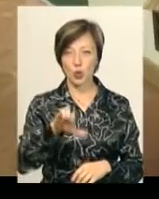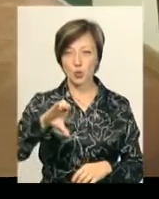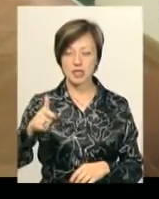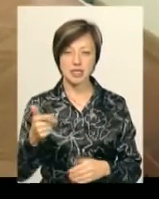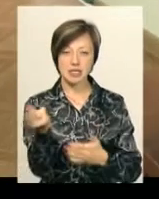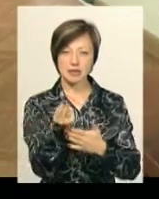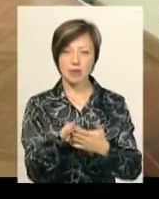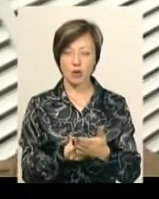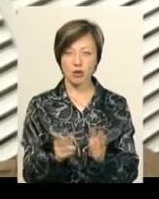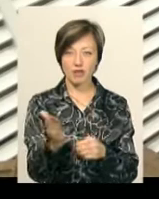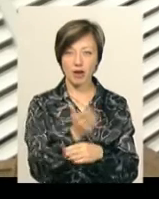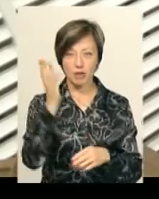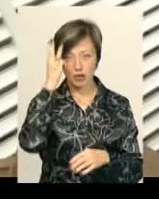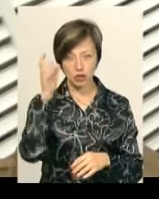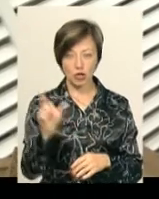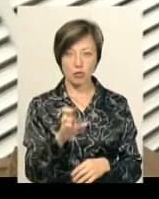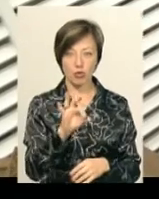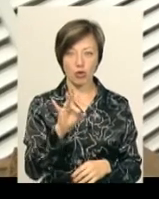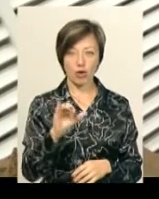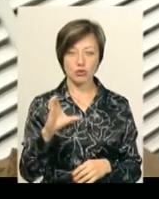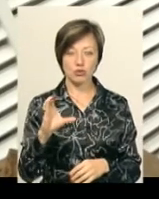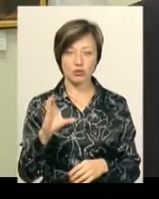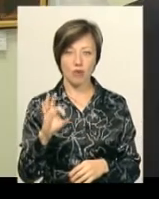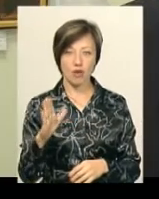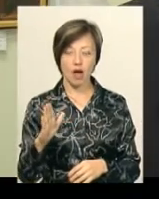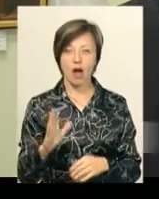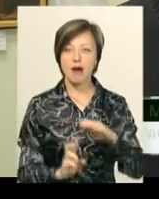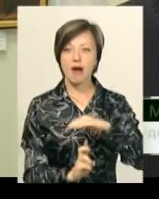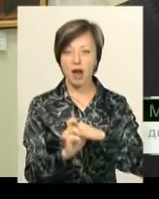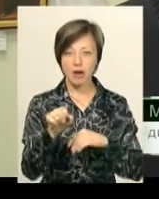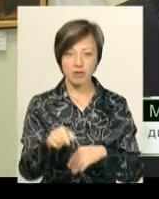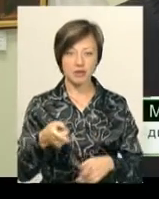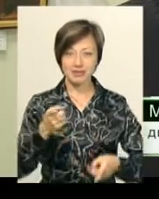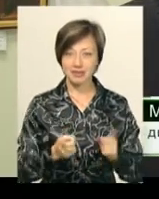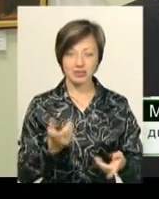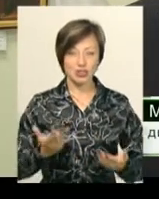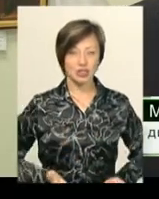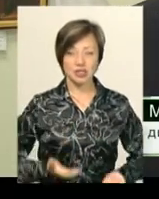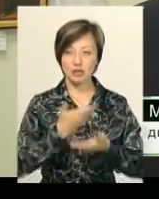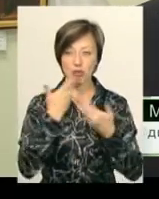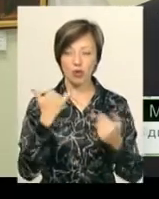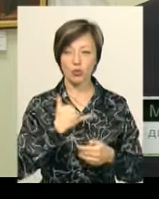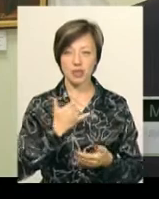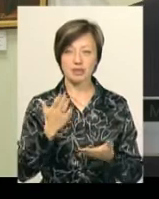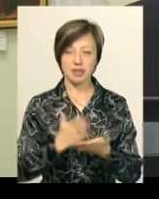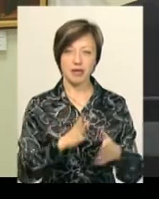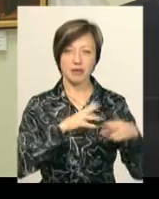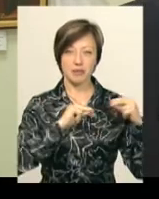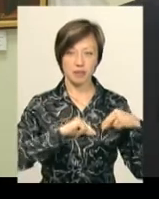малюнками виготовив хмельничанин Олег Борисов. Храми, в яких вже в природі не існує, у нас є колега, який